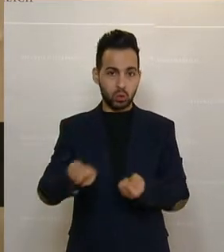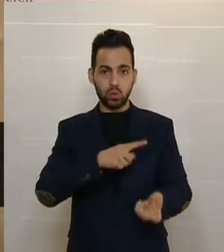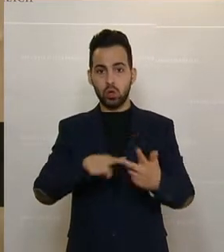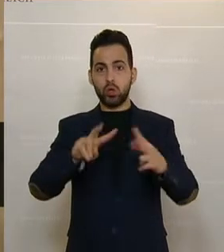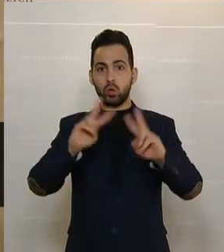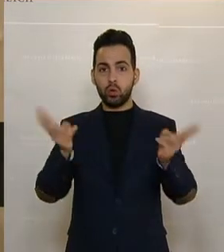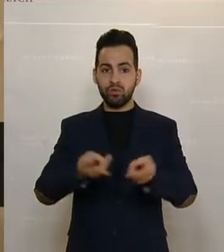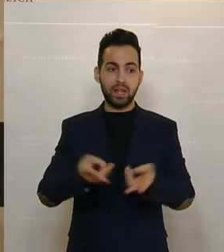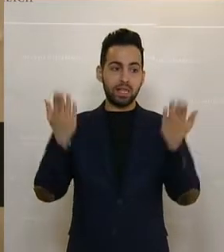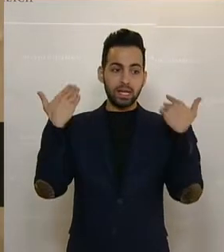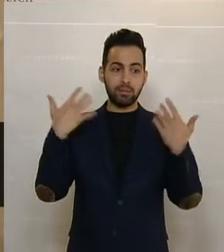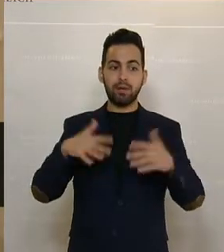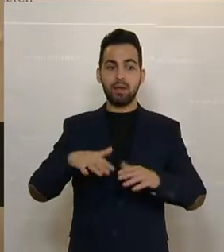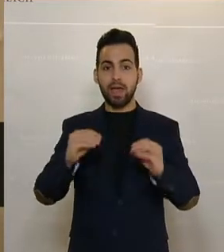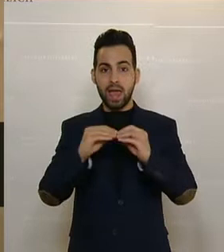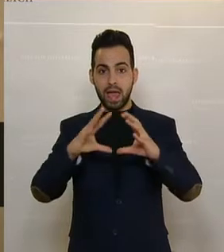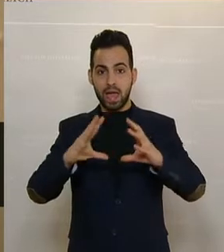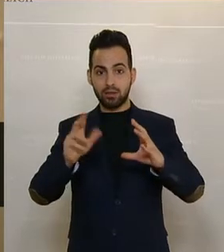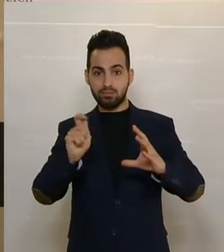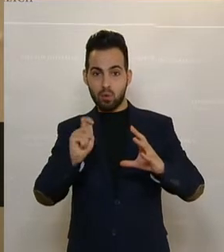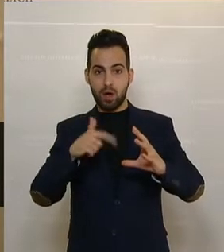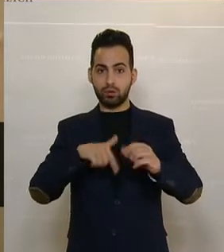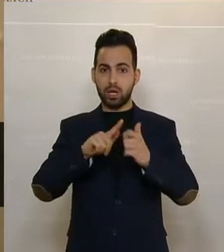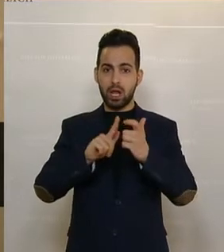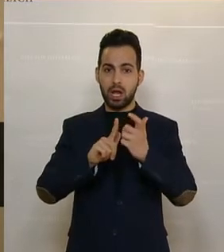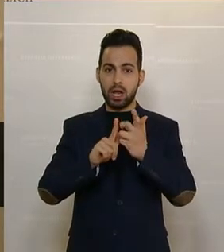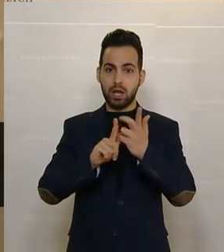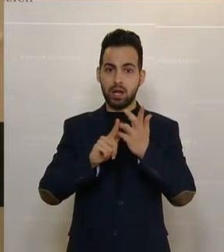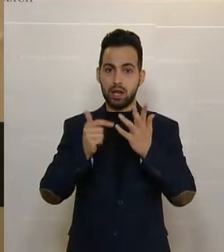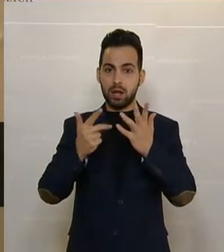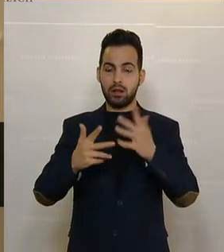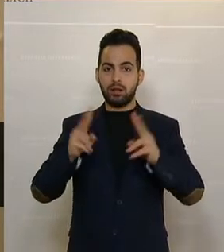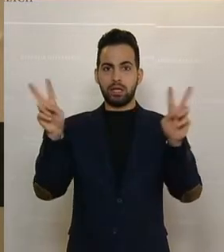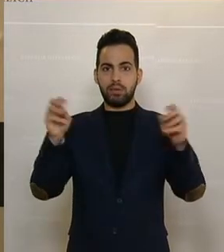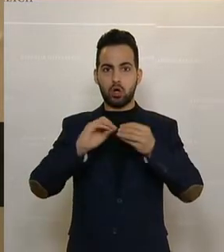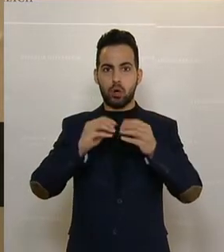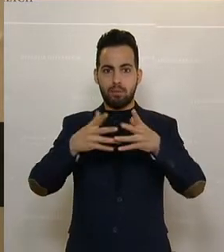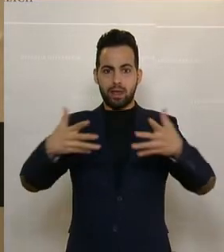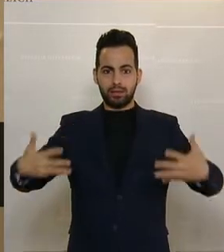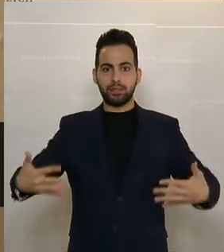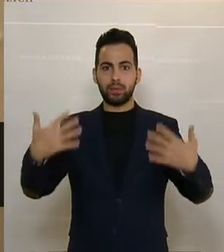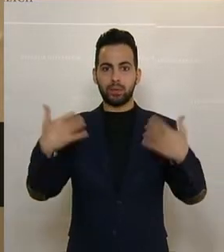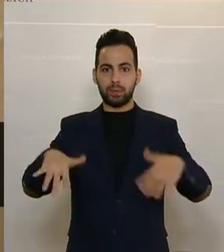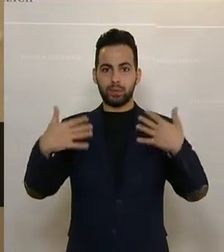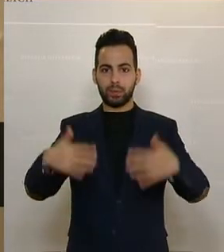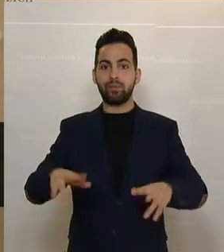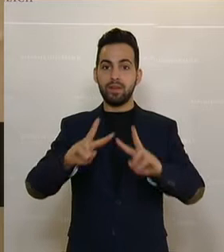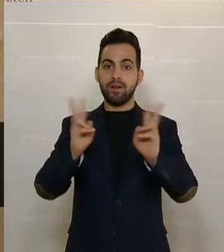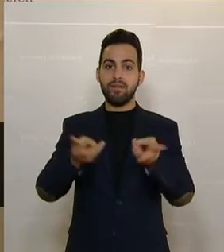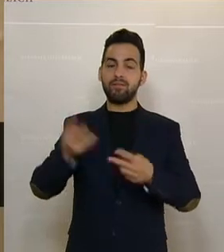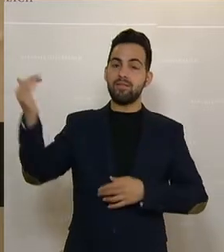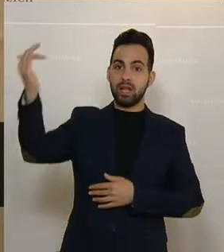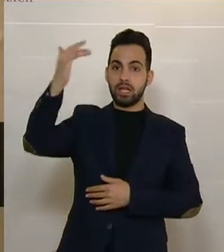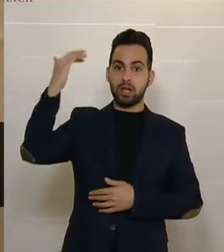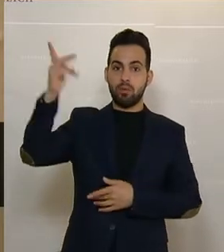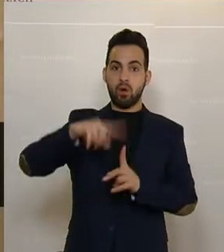Umwelt, Klima, Erdbeobachtung. Also wirklich ein unglaublicher Themenkomplex, der hier mit dem Weltraum